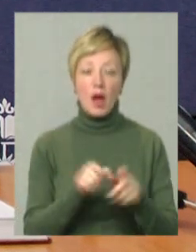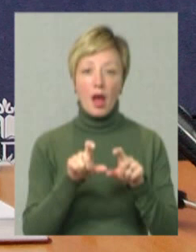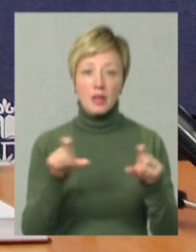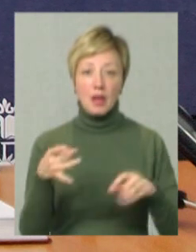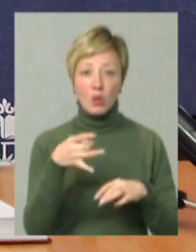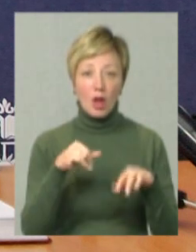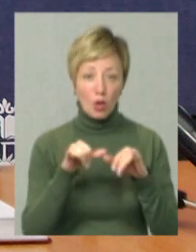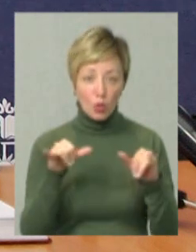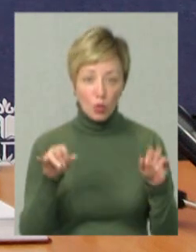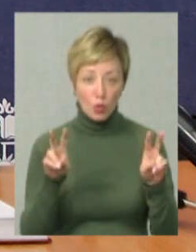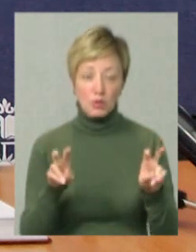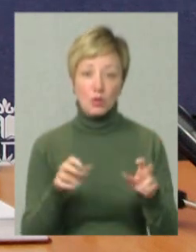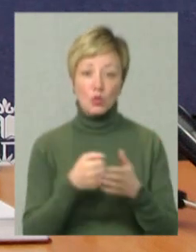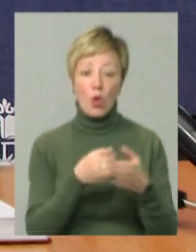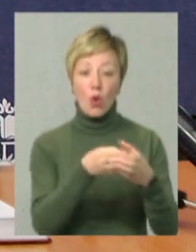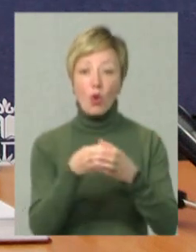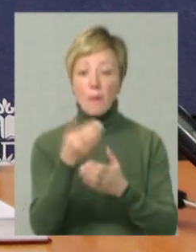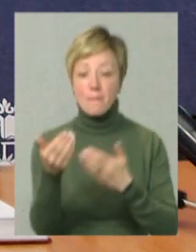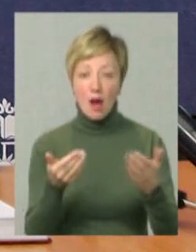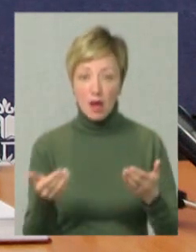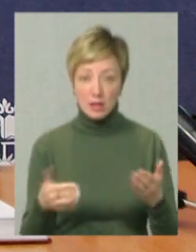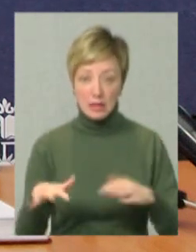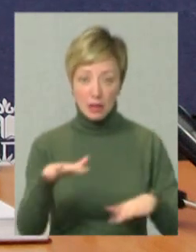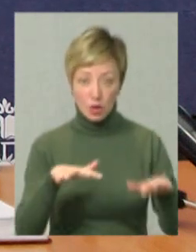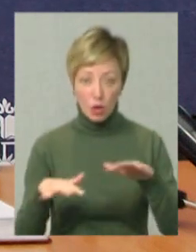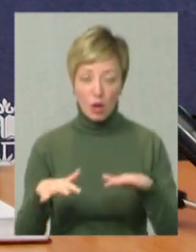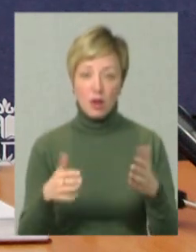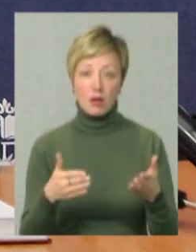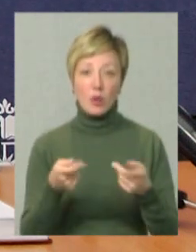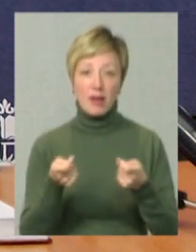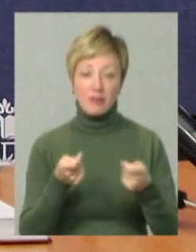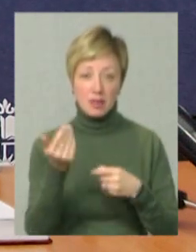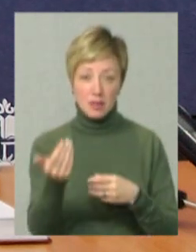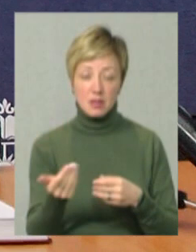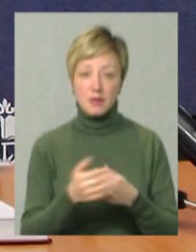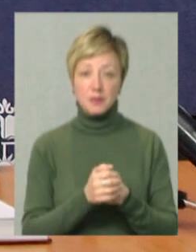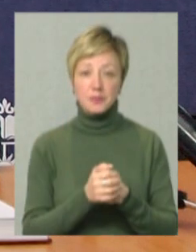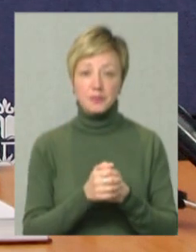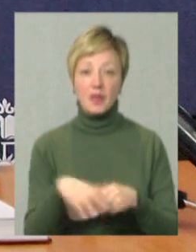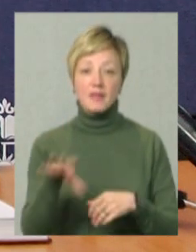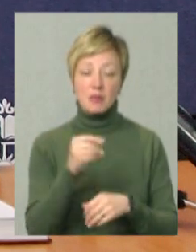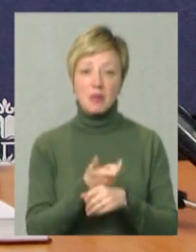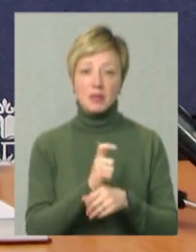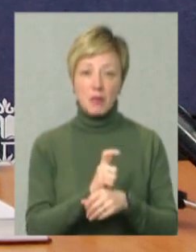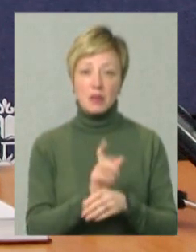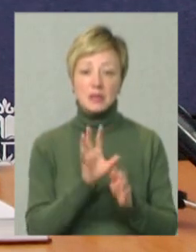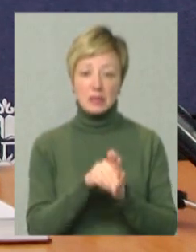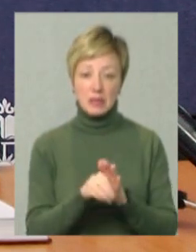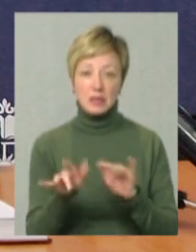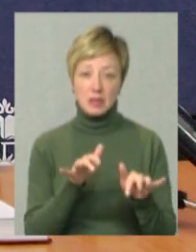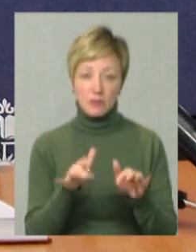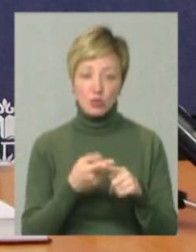регіонального розвитку, до громад, територіальних громад, керівництва. Всі максимально